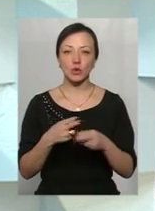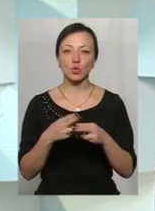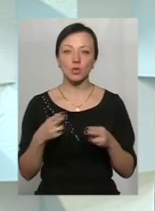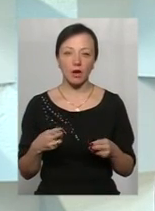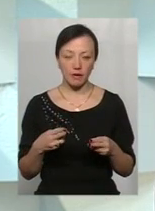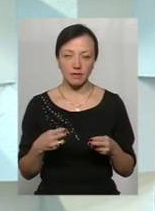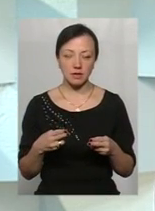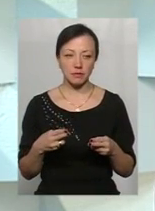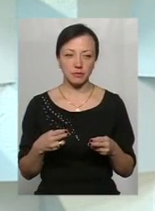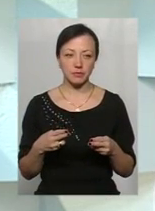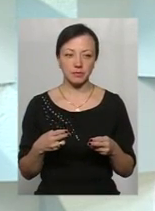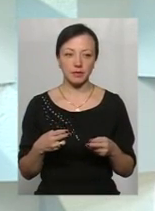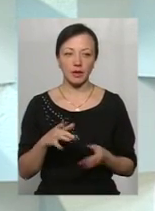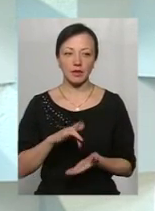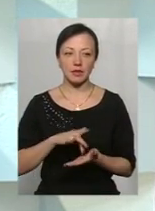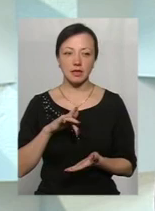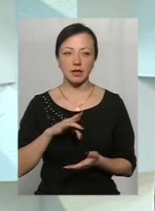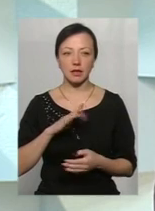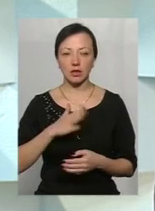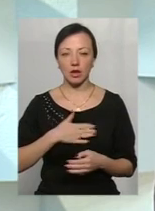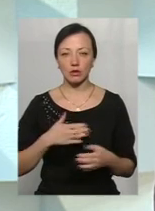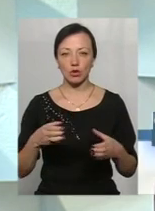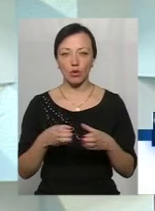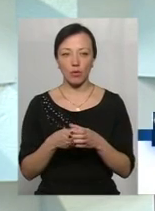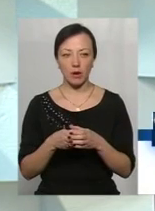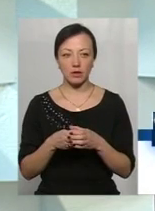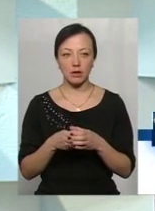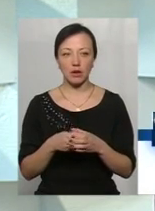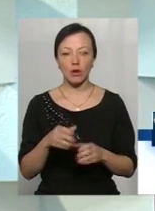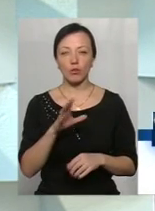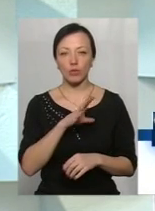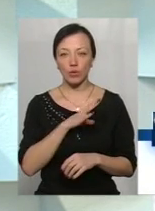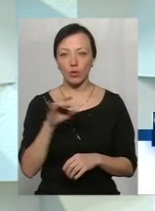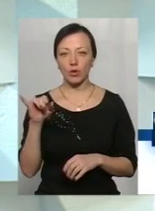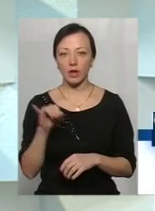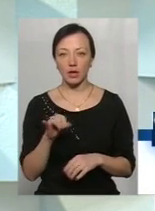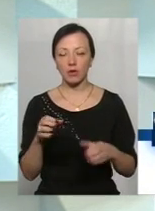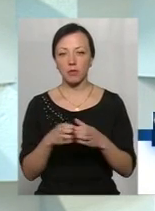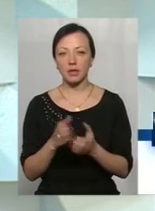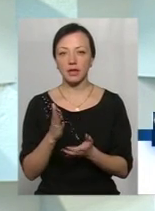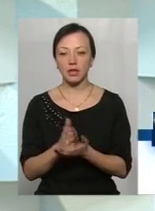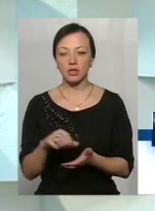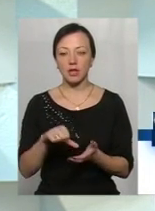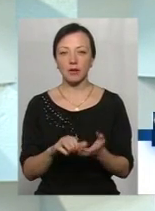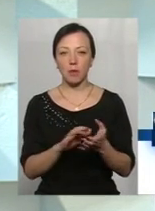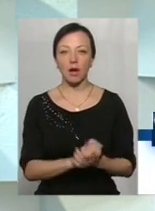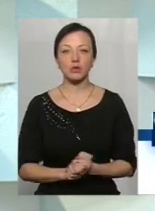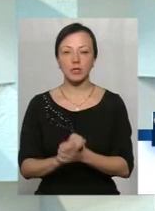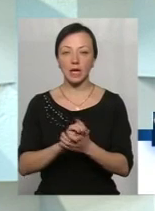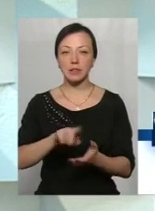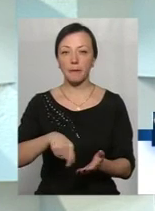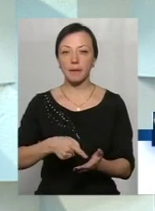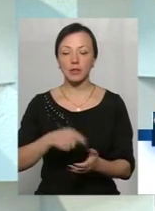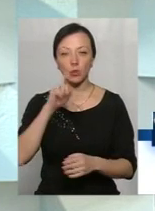центр нашої громади, було і на сьогодні вже громада є членом асоціації міст України.